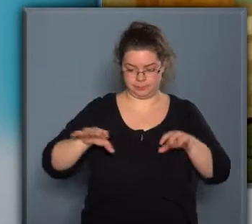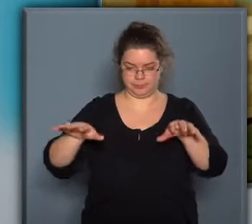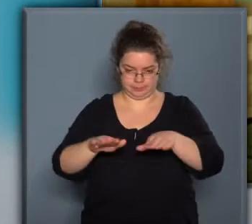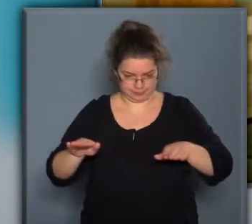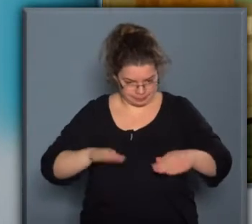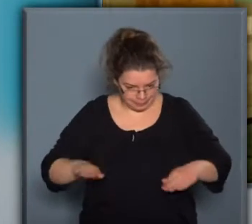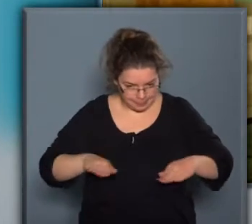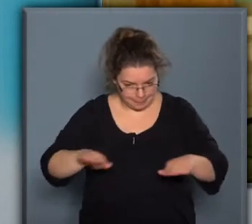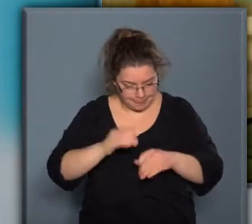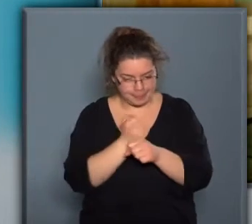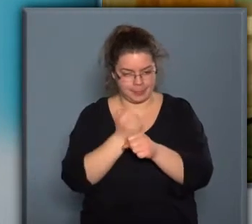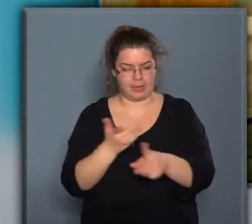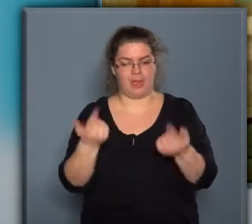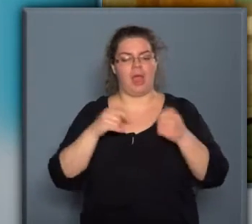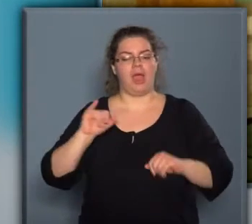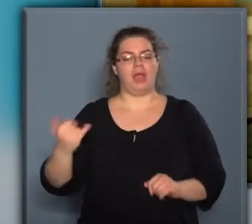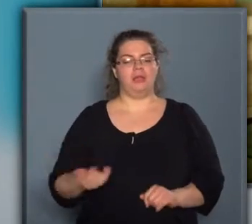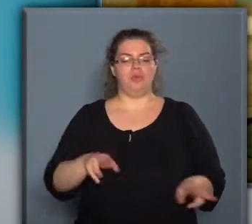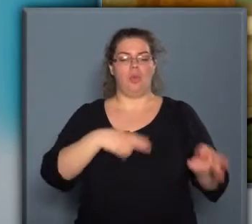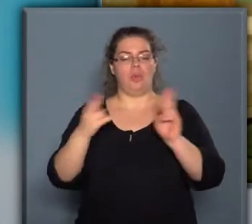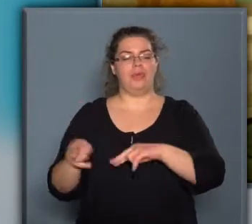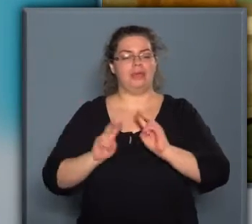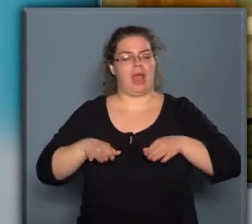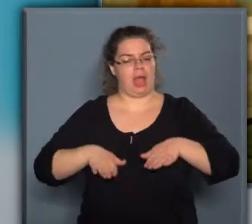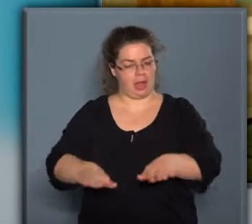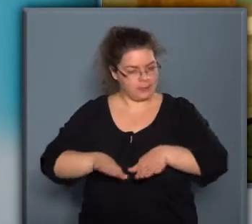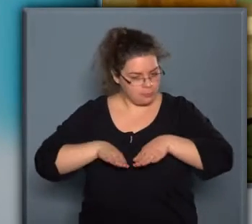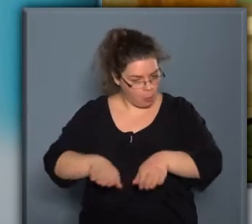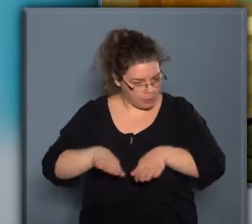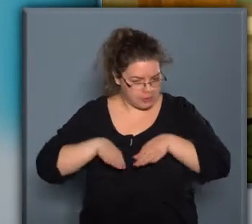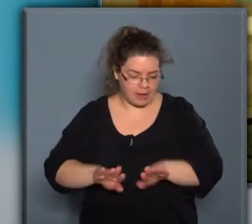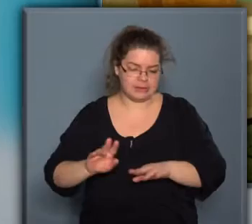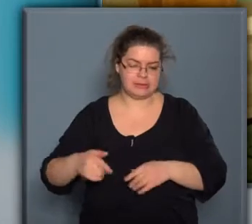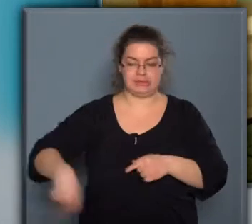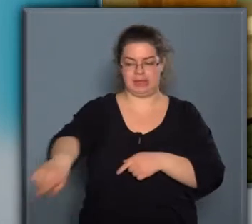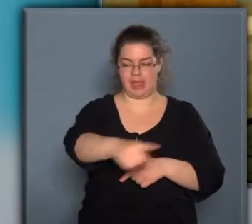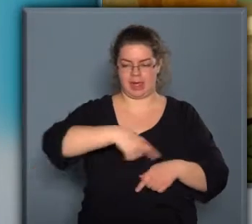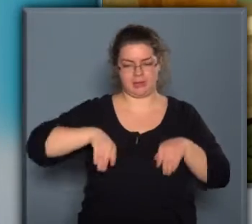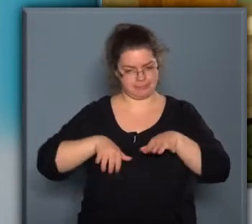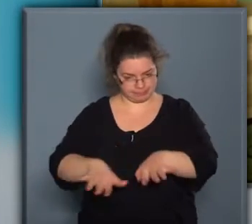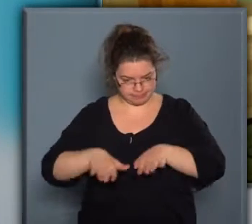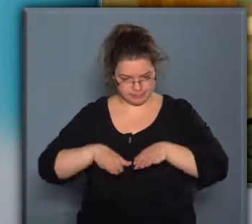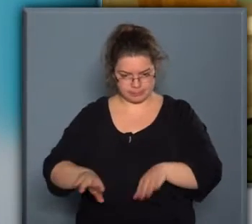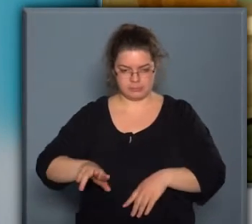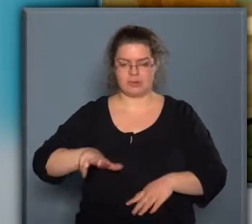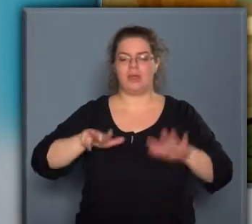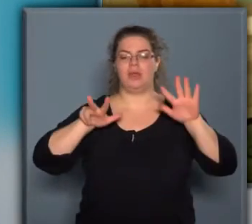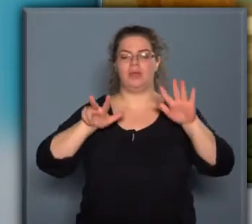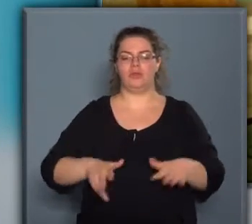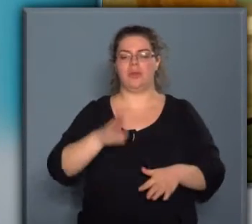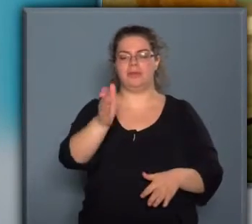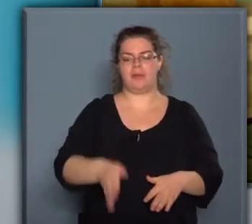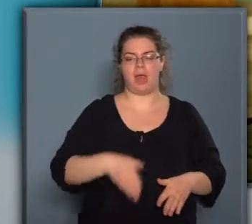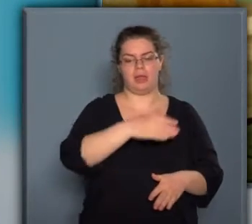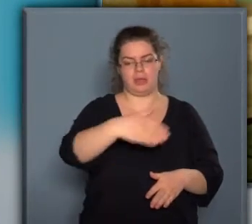és ilyen kis gombócokat csinálni belőle. Utána ki kell nyújtani, kerekre, és nyolc felé